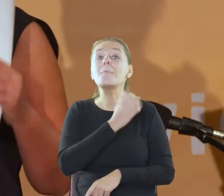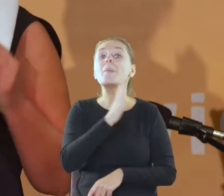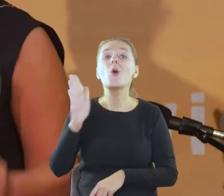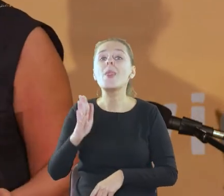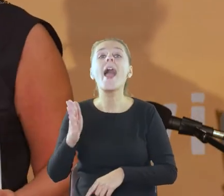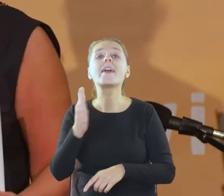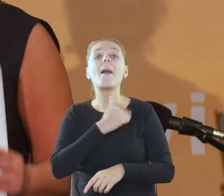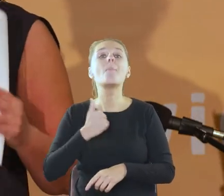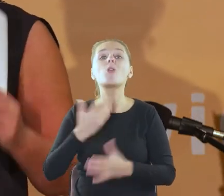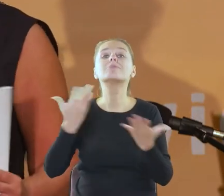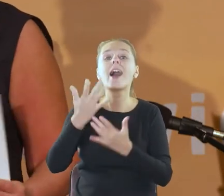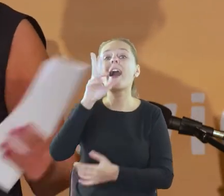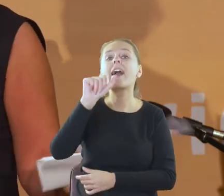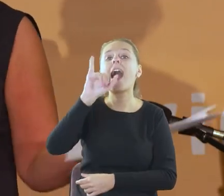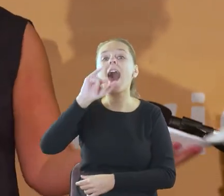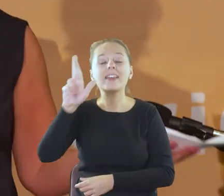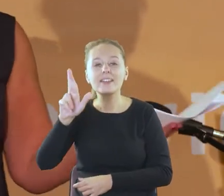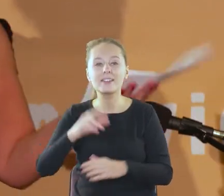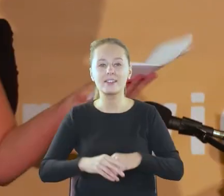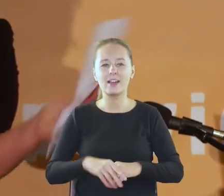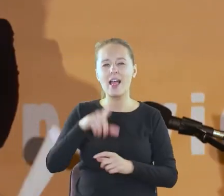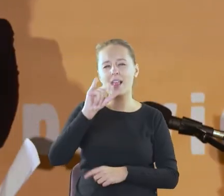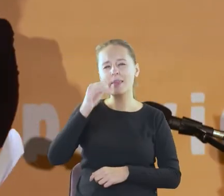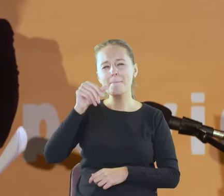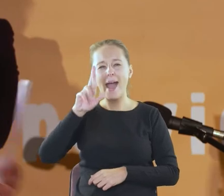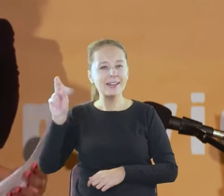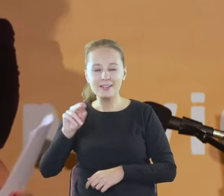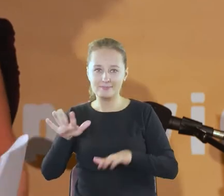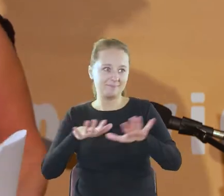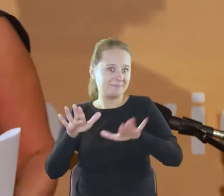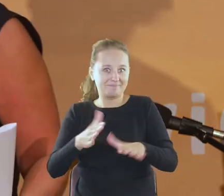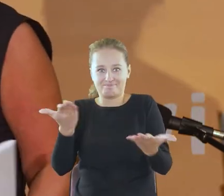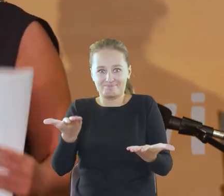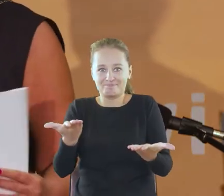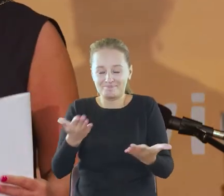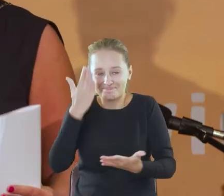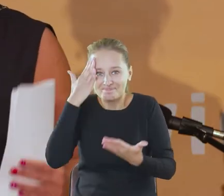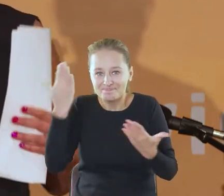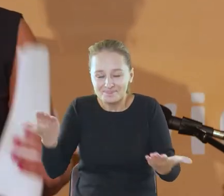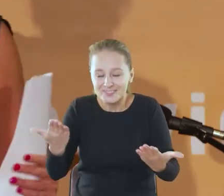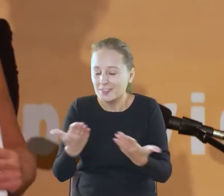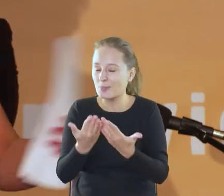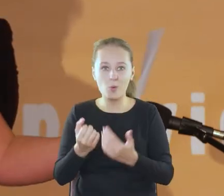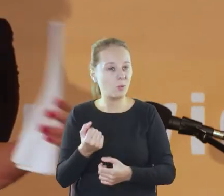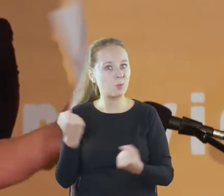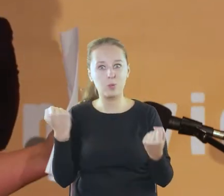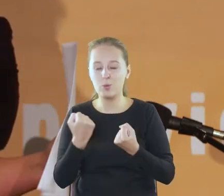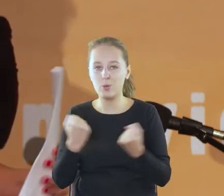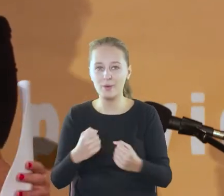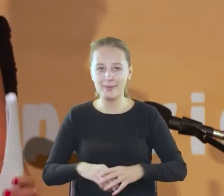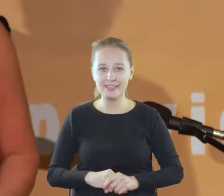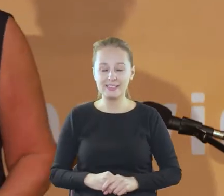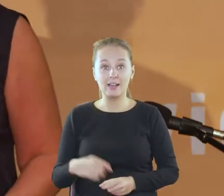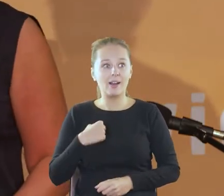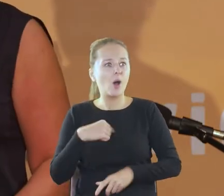teraz. Bibliotekę Polską w Limerik. Limeryki, miejsce samo, prawda? Zobowiązuje. Dzieje się. Ja w